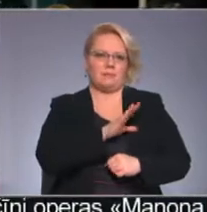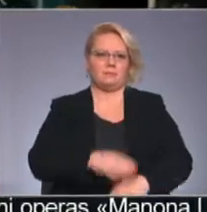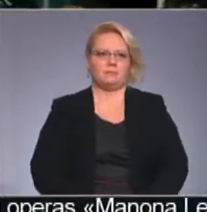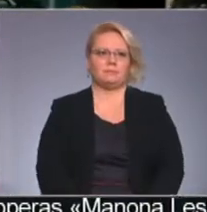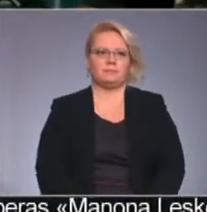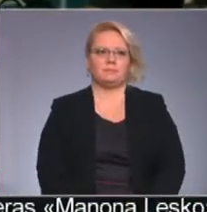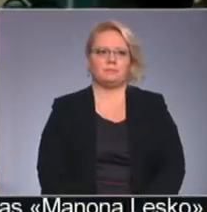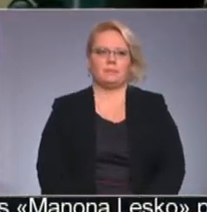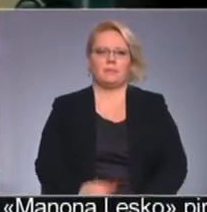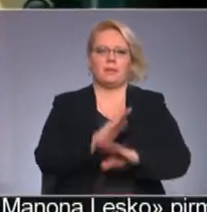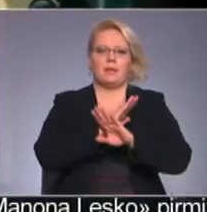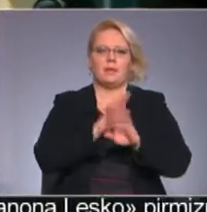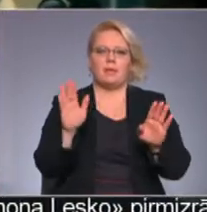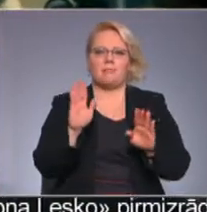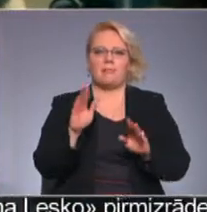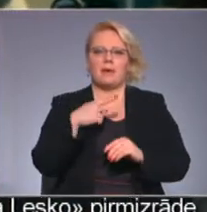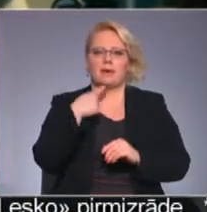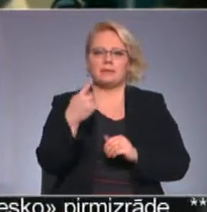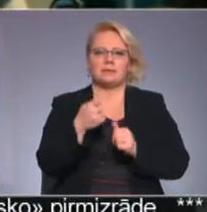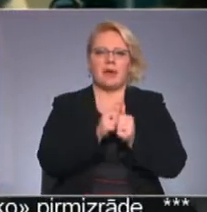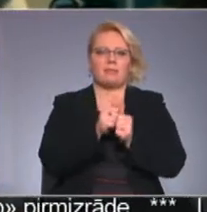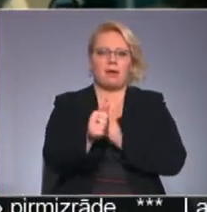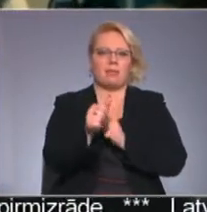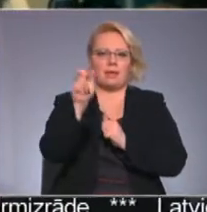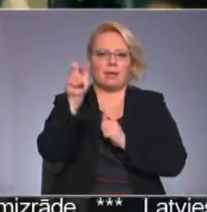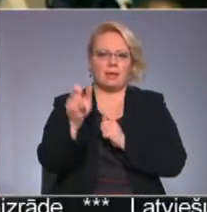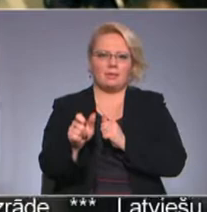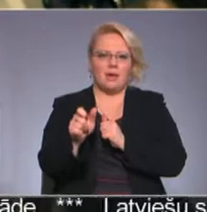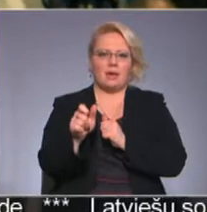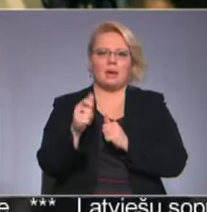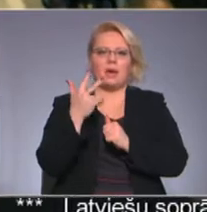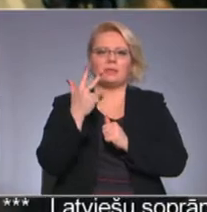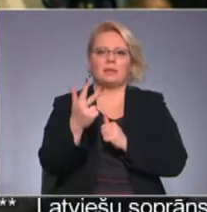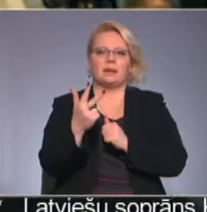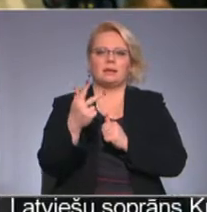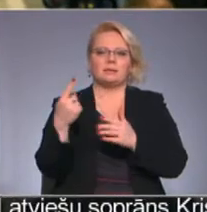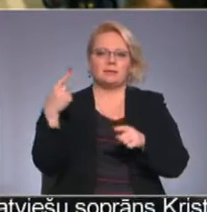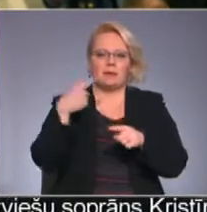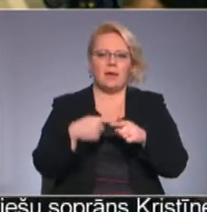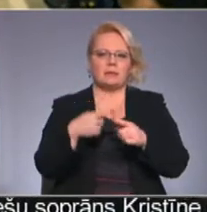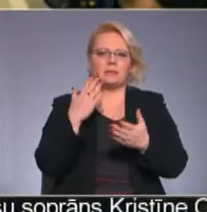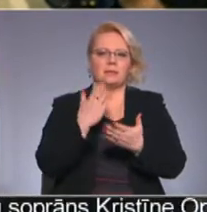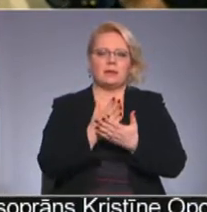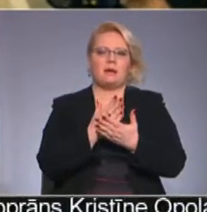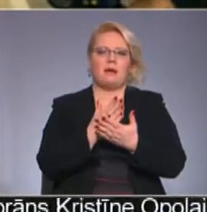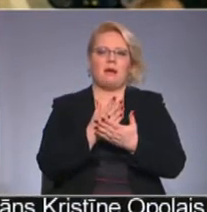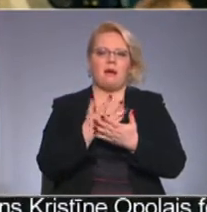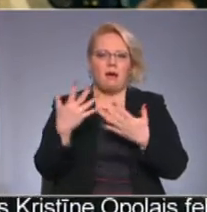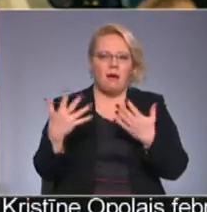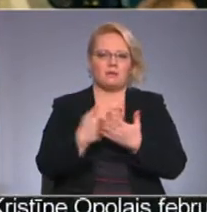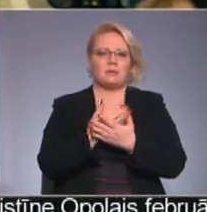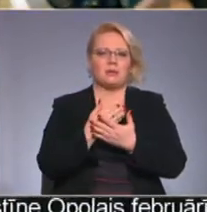Jo nebija izteikta līdera, taču veselos trīs piegājienos tika atrast